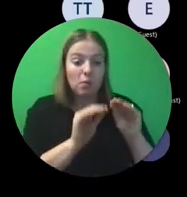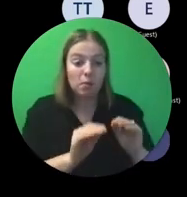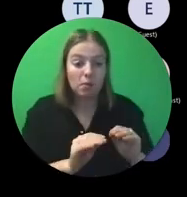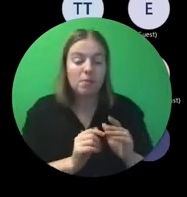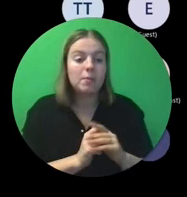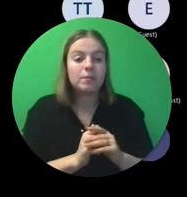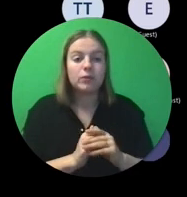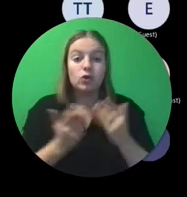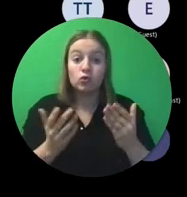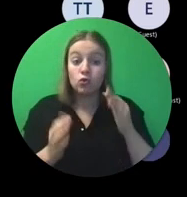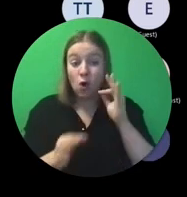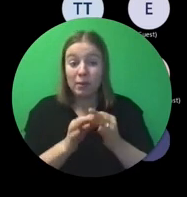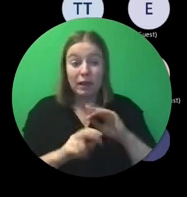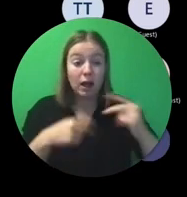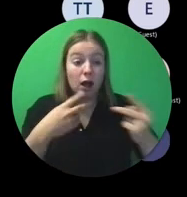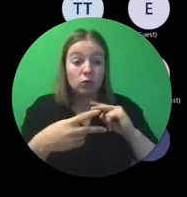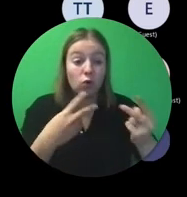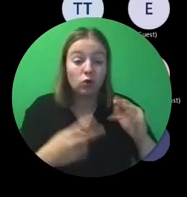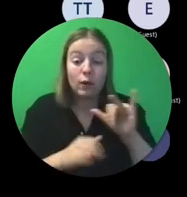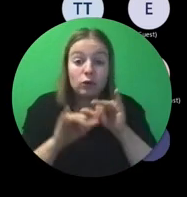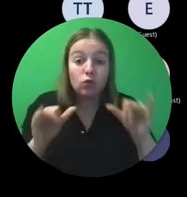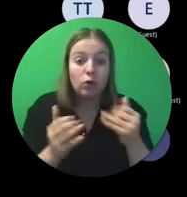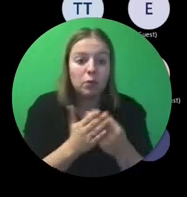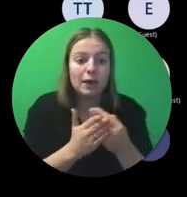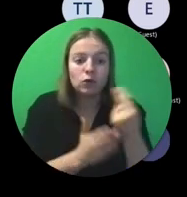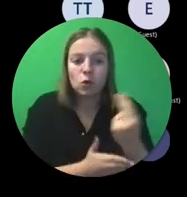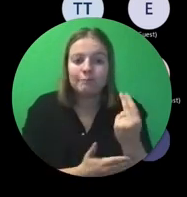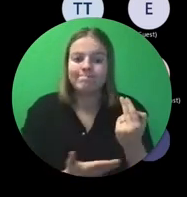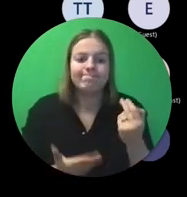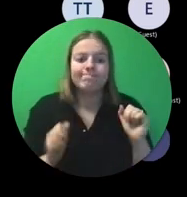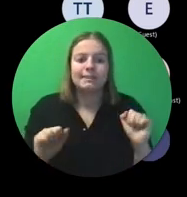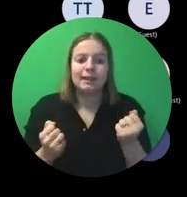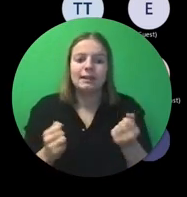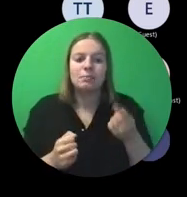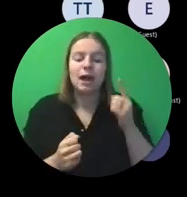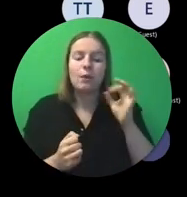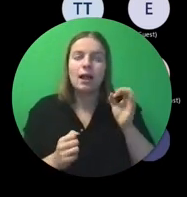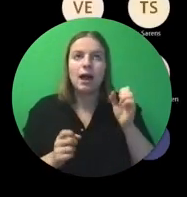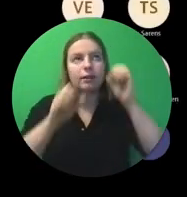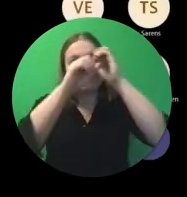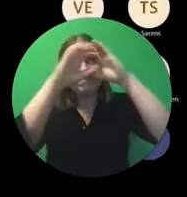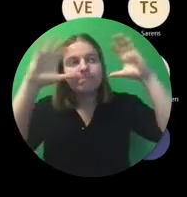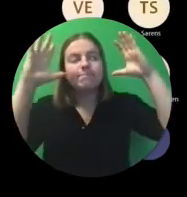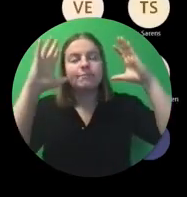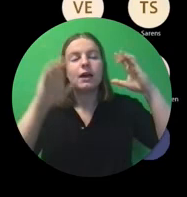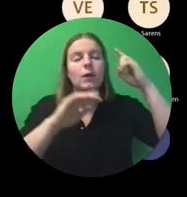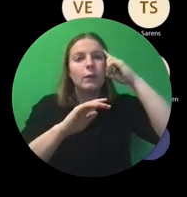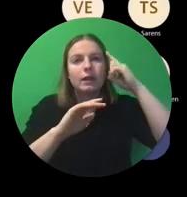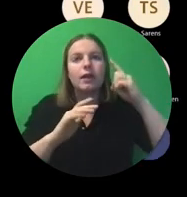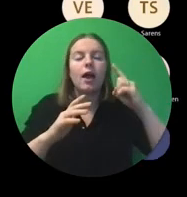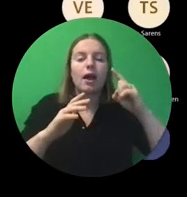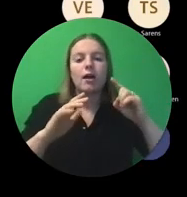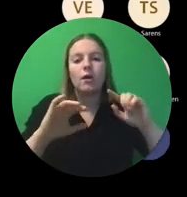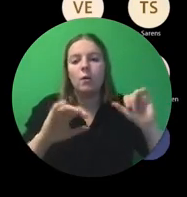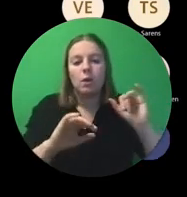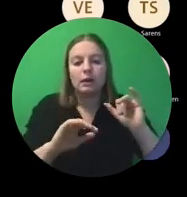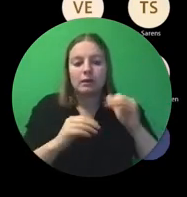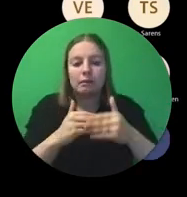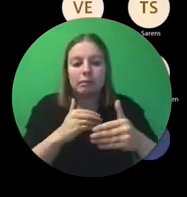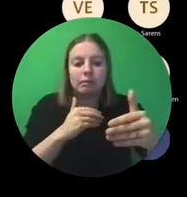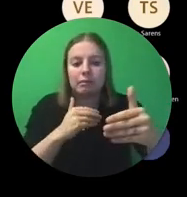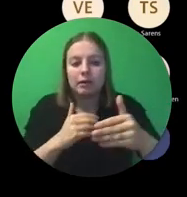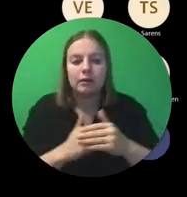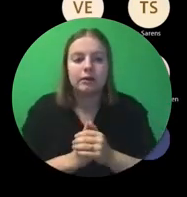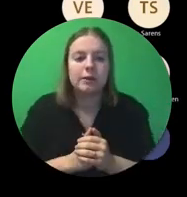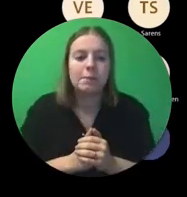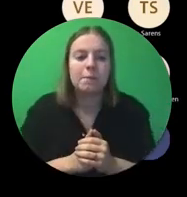antwoorden. Welk soort bewijs het daarvoor nodig is. Maar dan hebben we al een zicht op wat er zoal kan gebeuren. Of